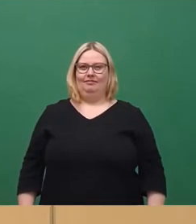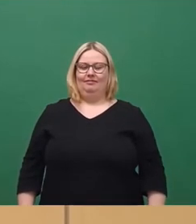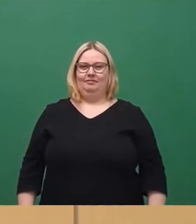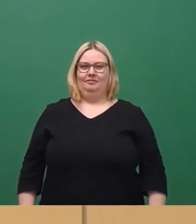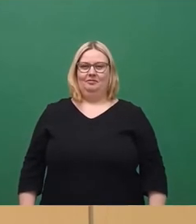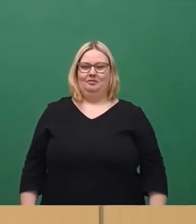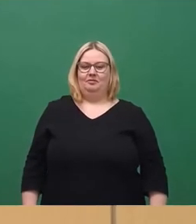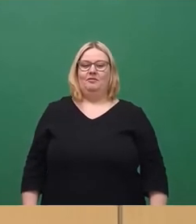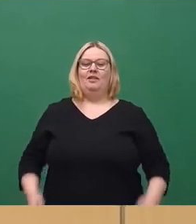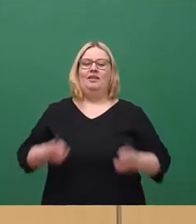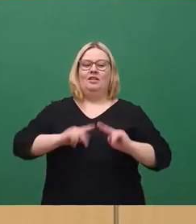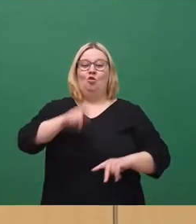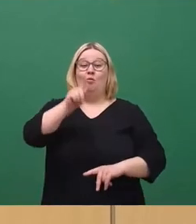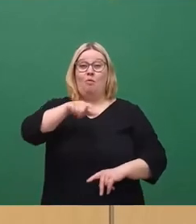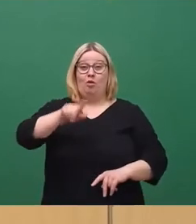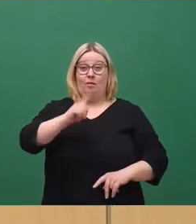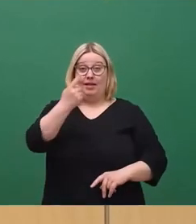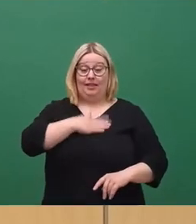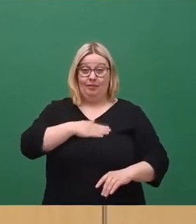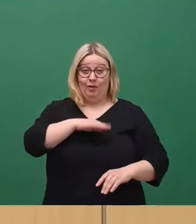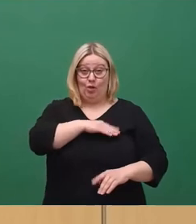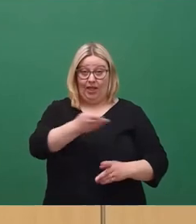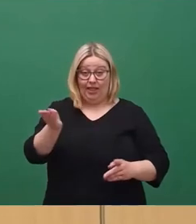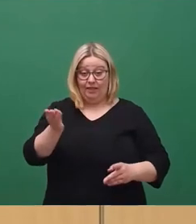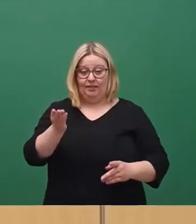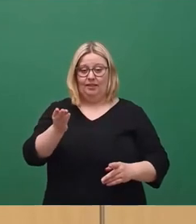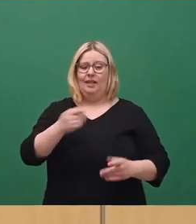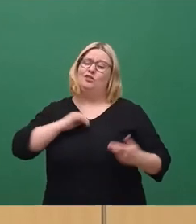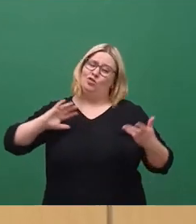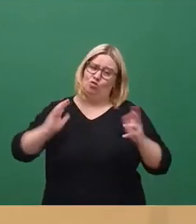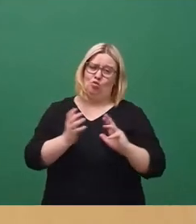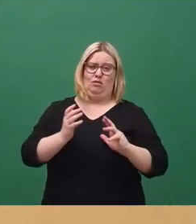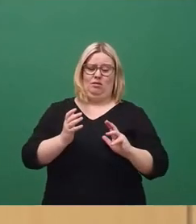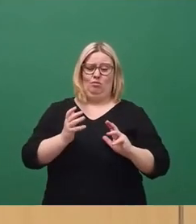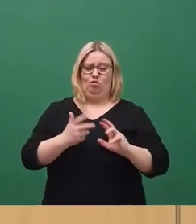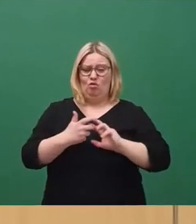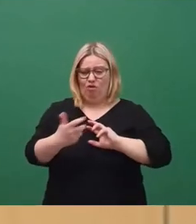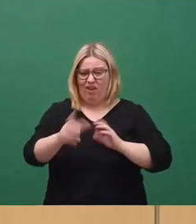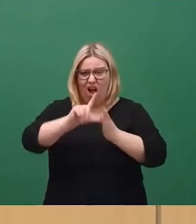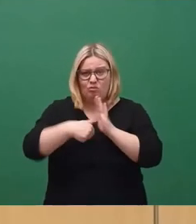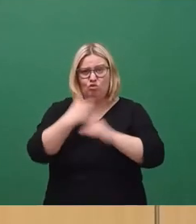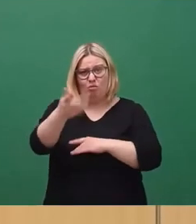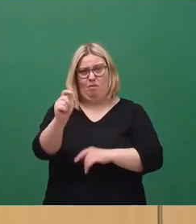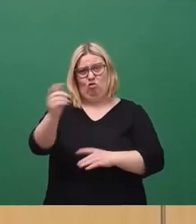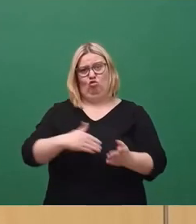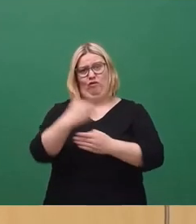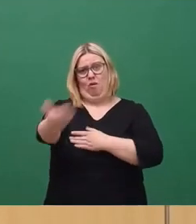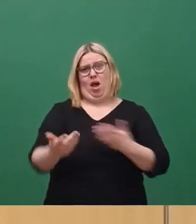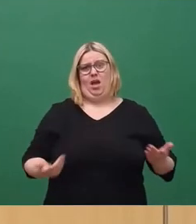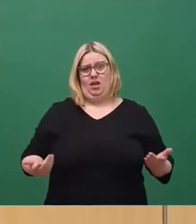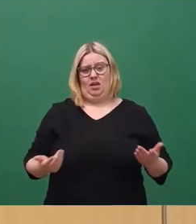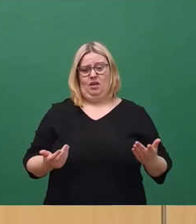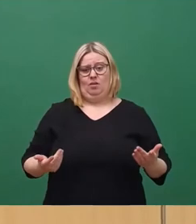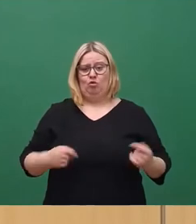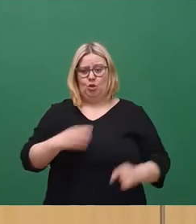Sehr geehrter Herr Oberbürgermeister, liebe Kolleginnen und Kollegen, ich versuche es kurz zu machen. Wir sind irgendwie eine halbe Stunde über die geplante Pausenzeit hinweg. Manche Menschen